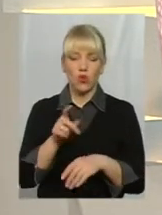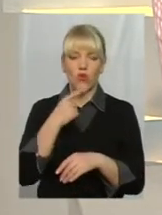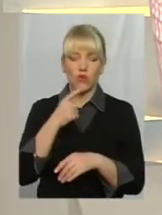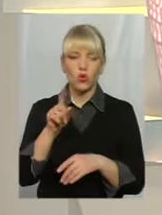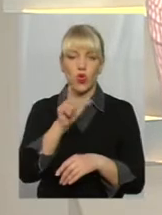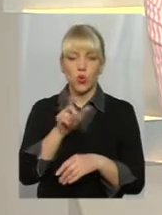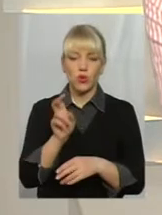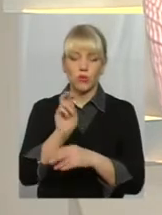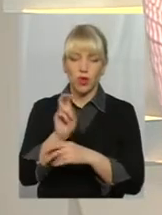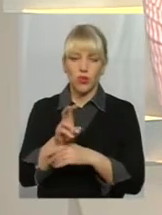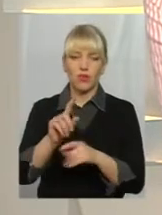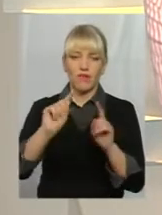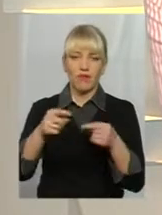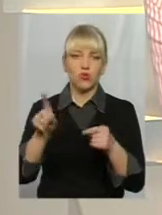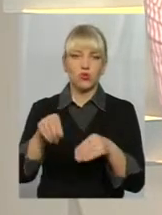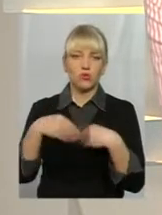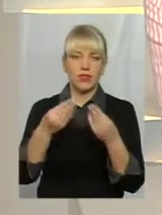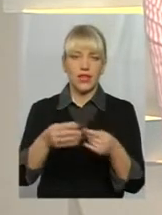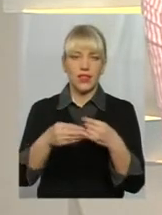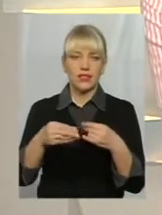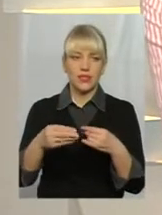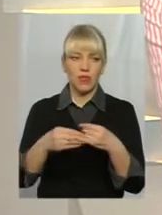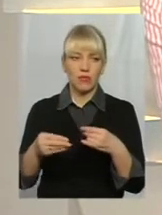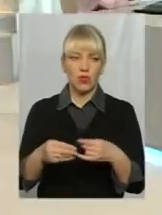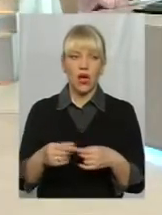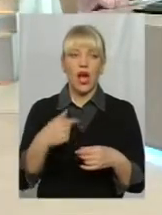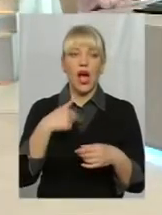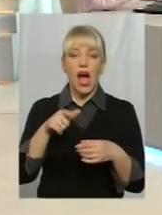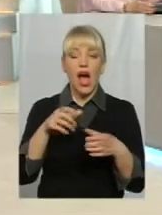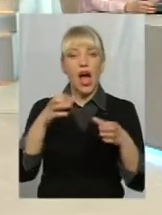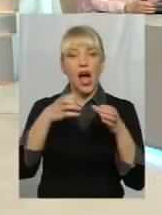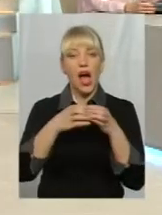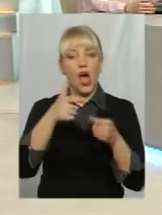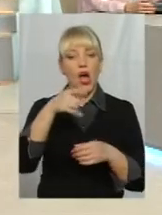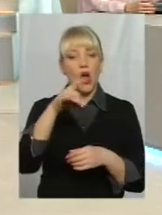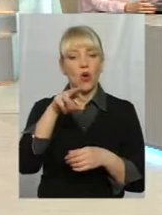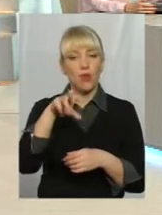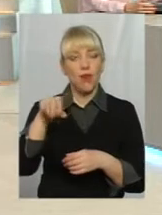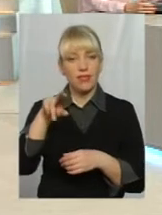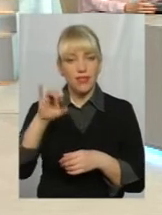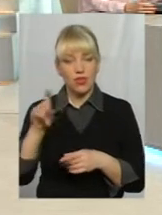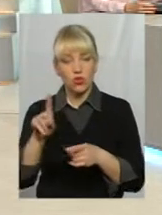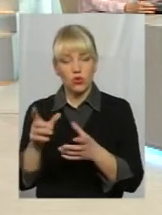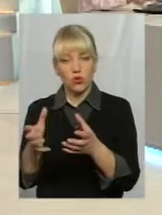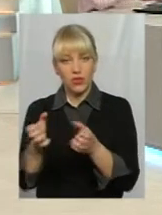Тобто, з цих земель, які зараз отримали громади, вони не можуть. Це зовсім інші землі, насправді. І так само